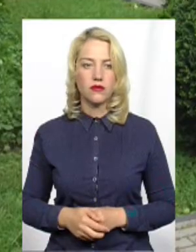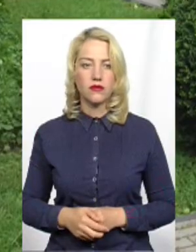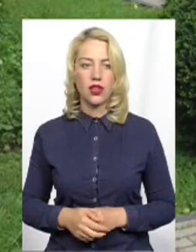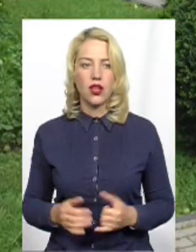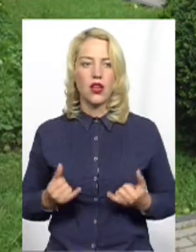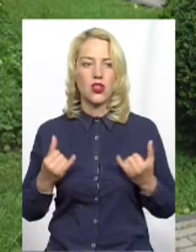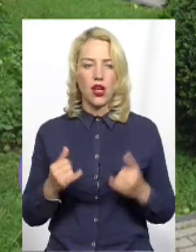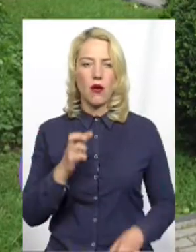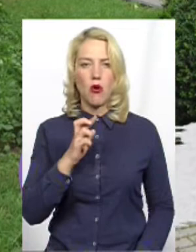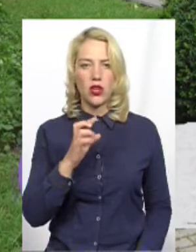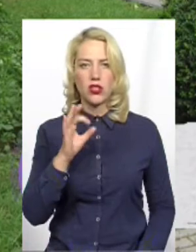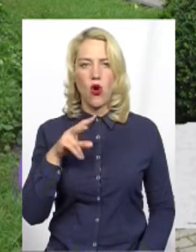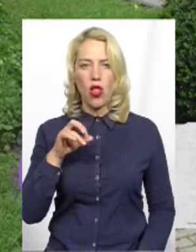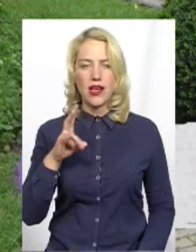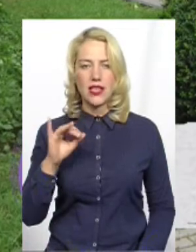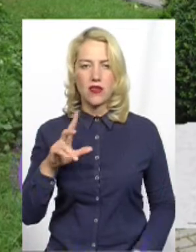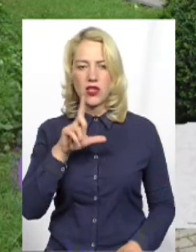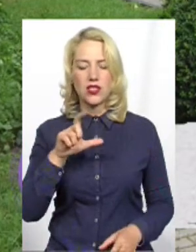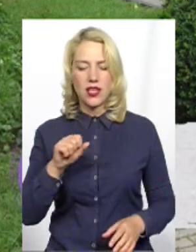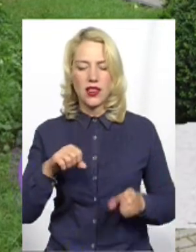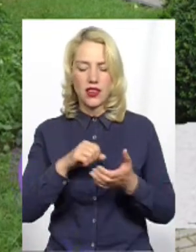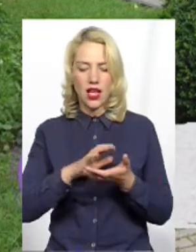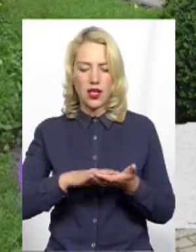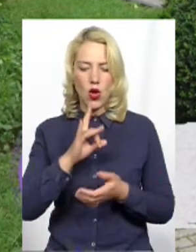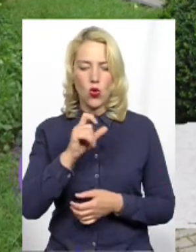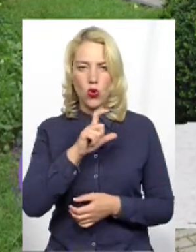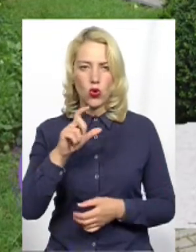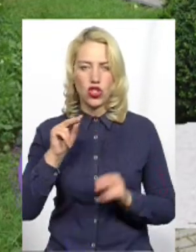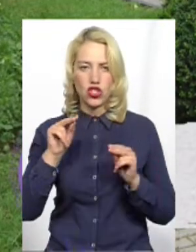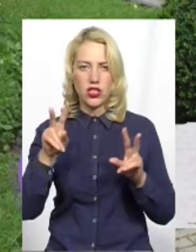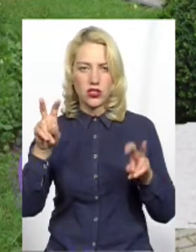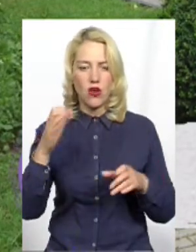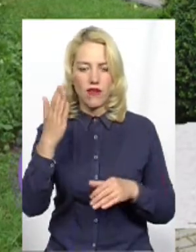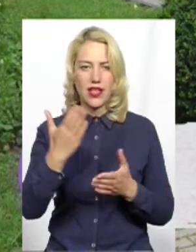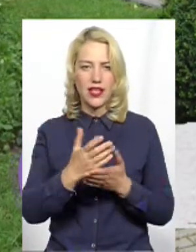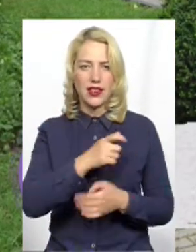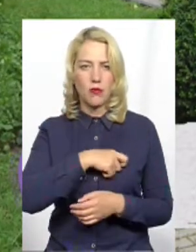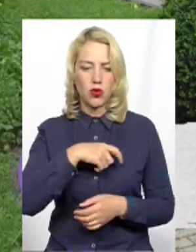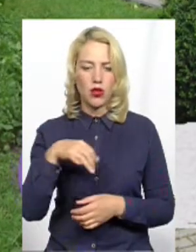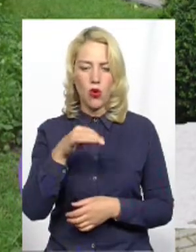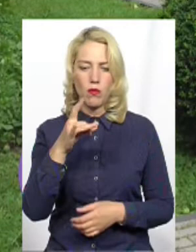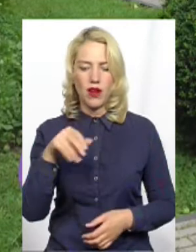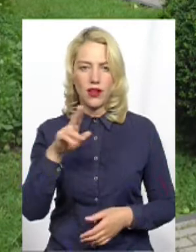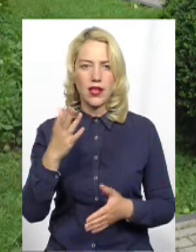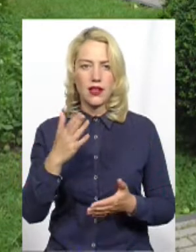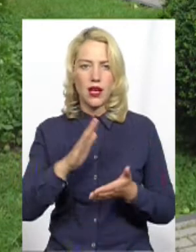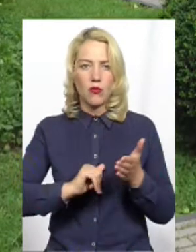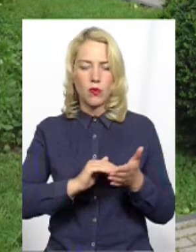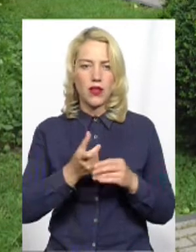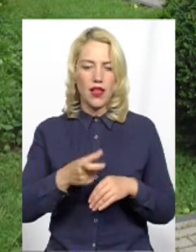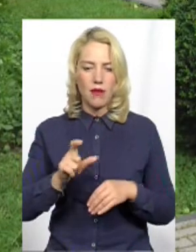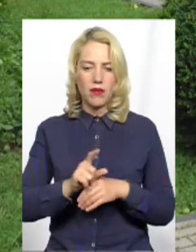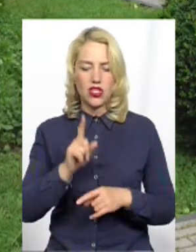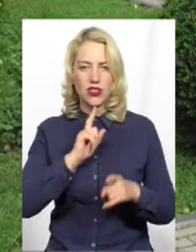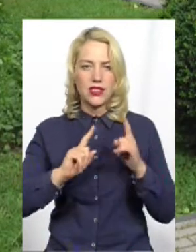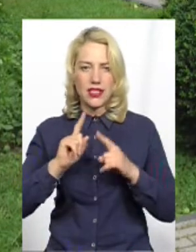Шановний Борис Олександрович, за даними Руху Чесно Ви є одним з депутатів облради, які пропустили не більшу кількість засідань, сесій